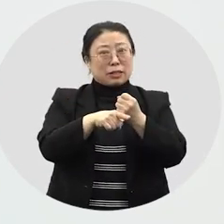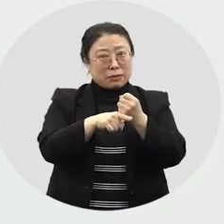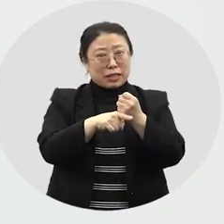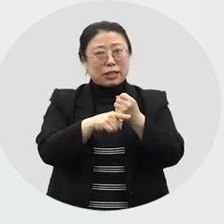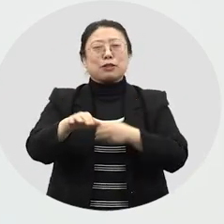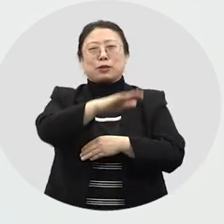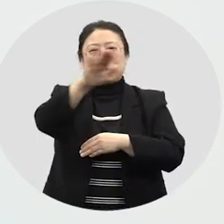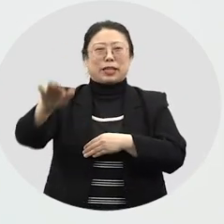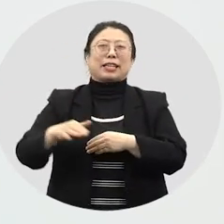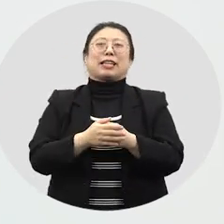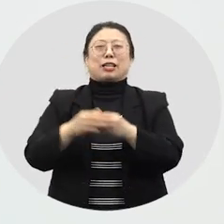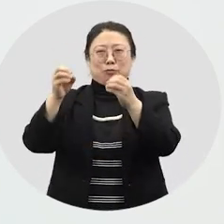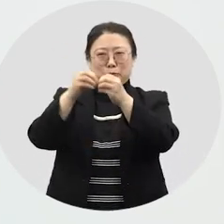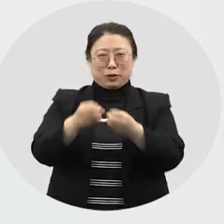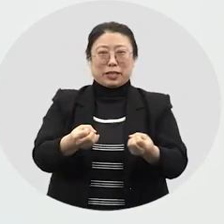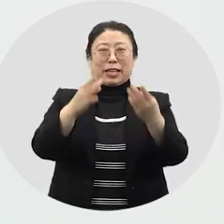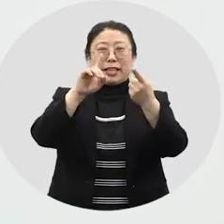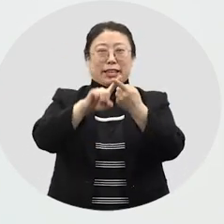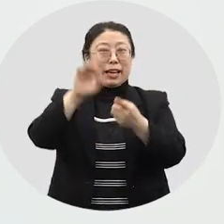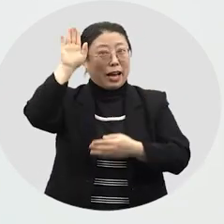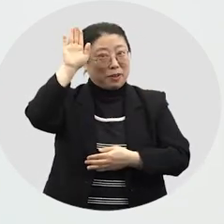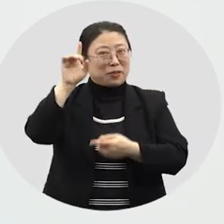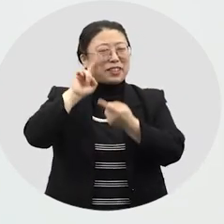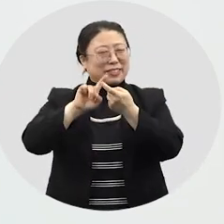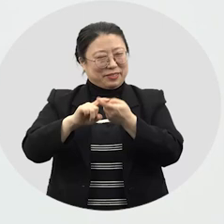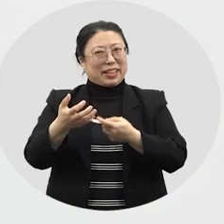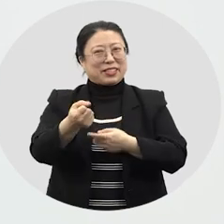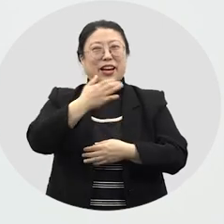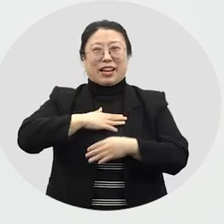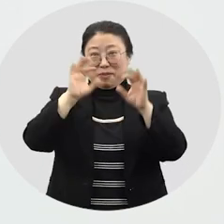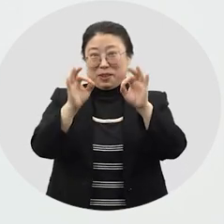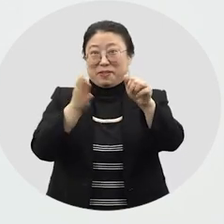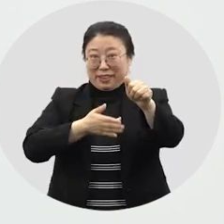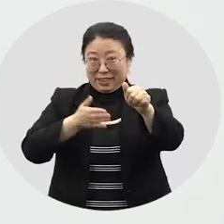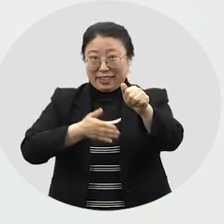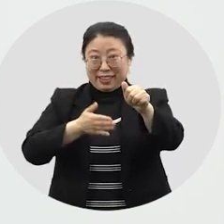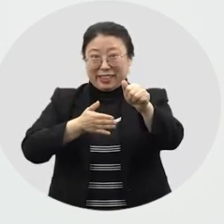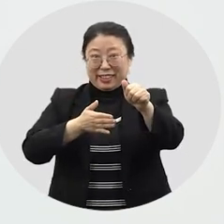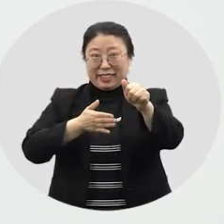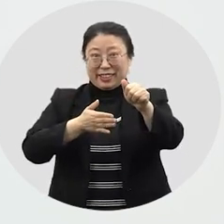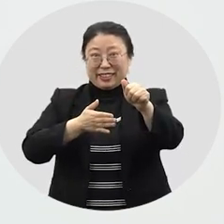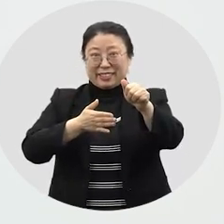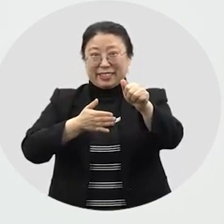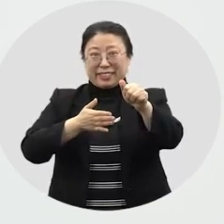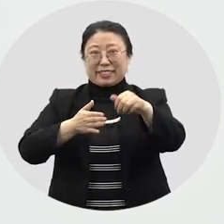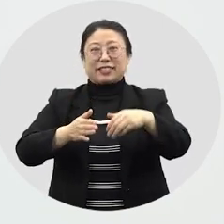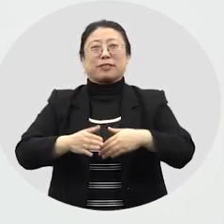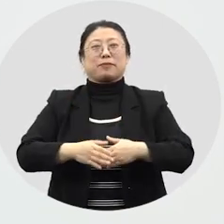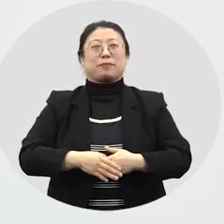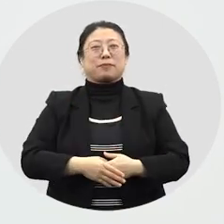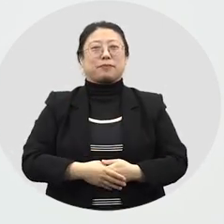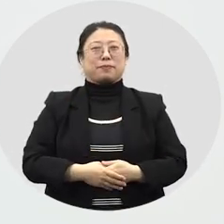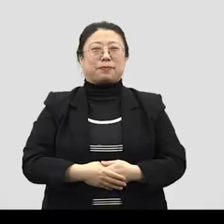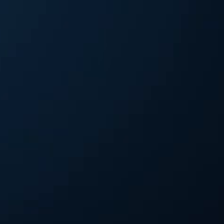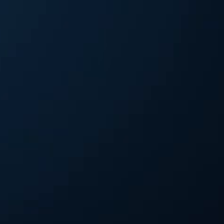설날의 의미와 우리의 세시풍속에 대해 앞으로도 관심을 가지고 알아보기를 바랄게요.